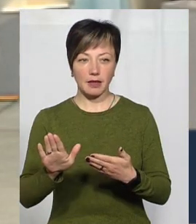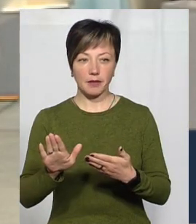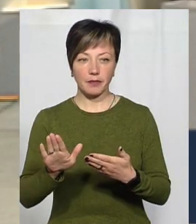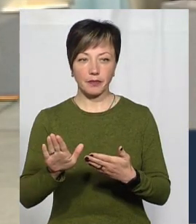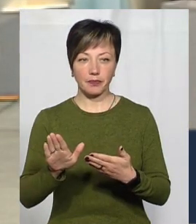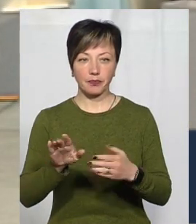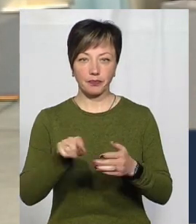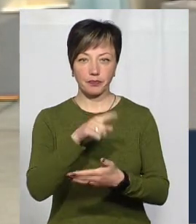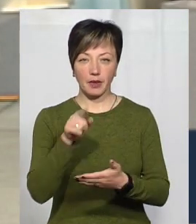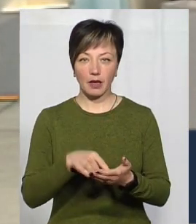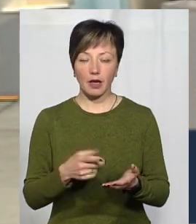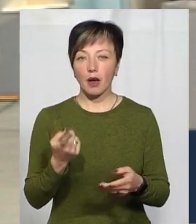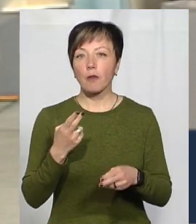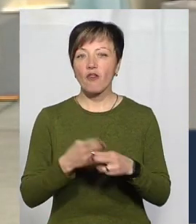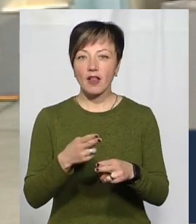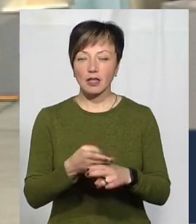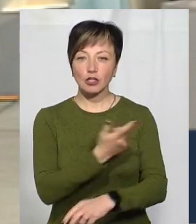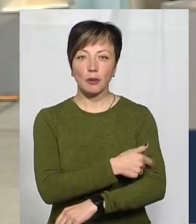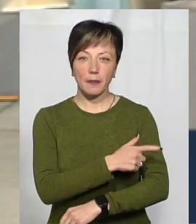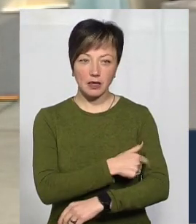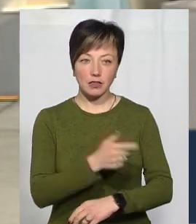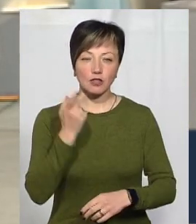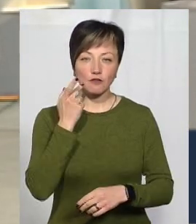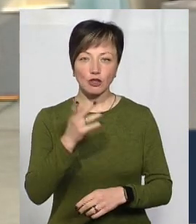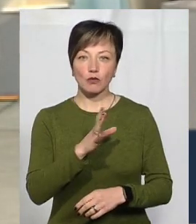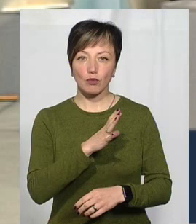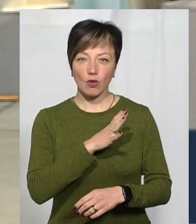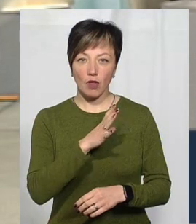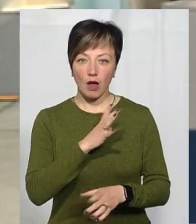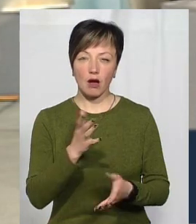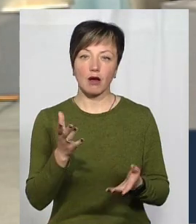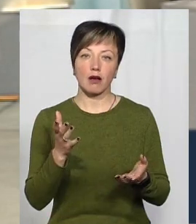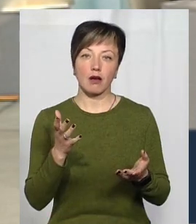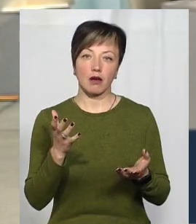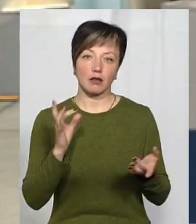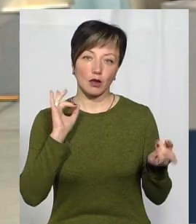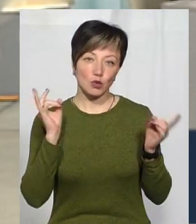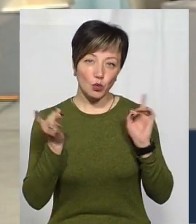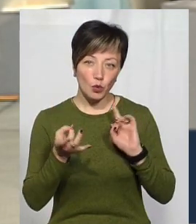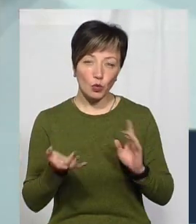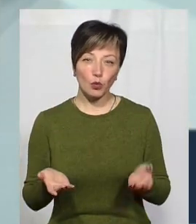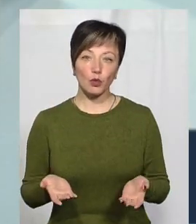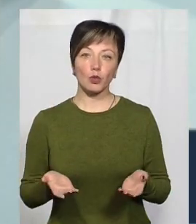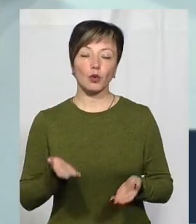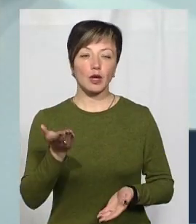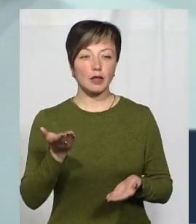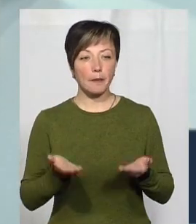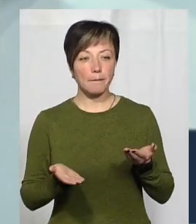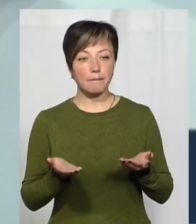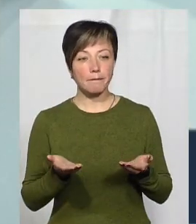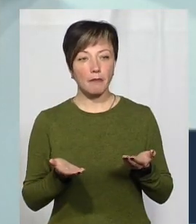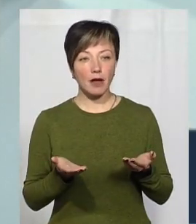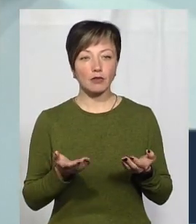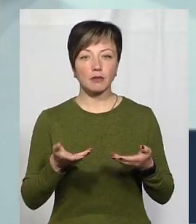Ну, профілактична медицина, вона завжди була на слуху, і, напевне, ми